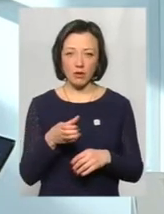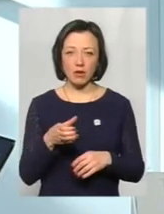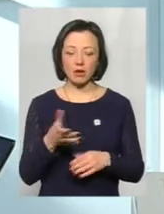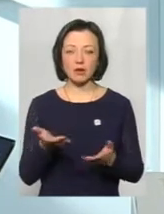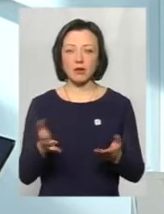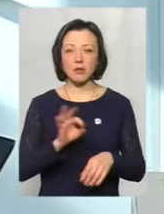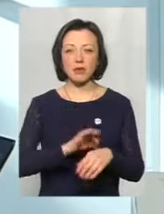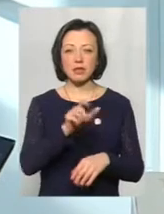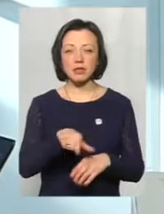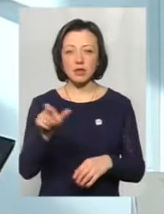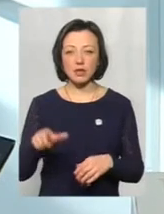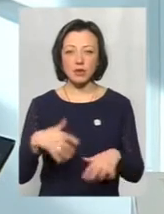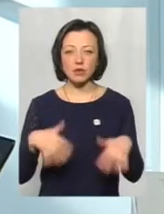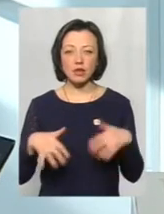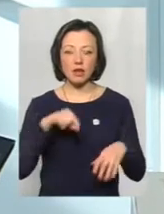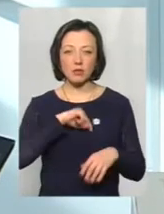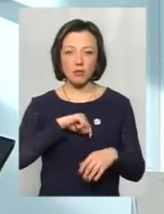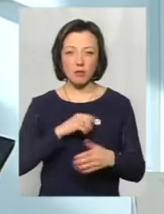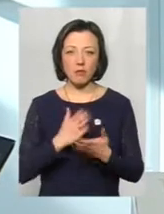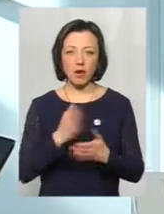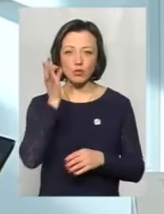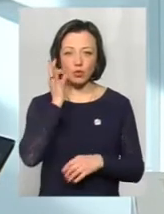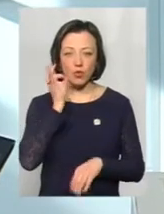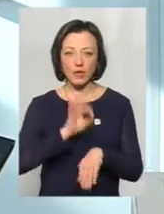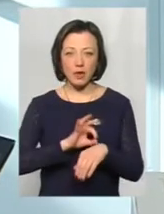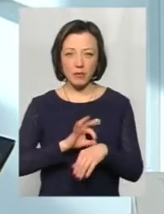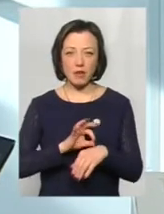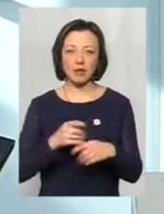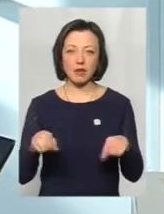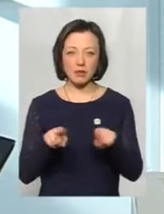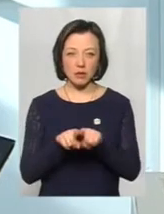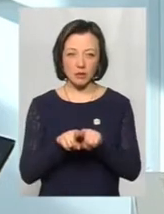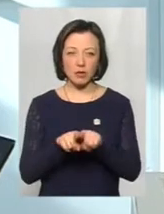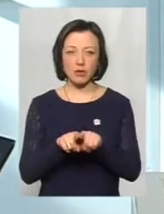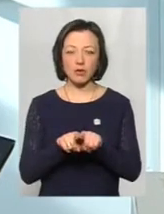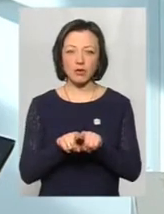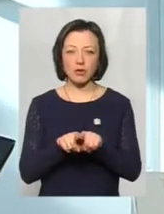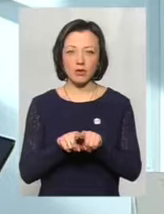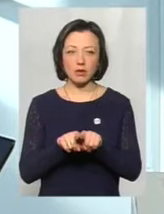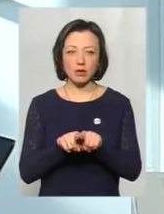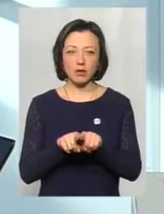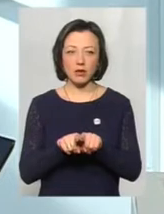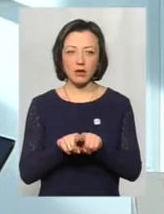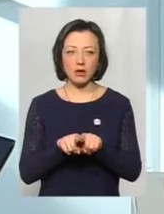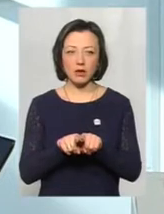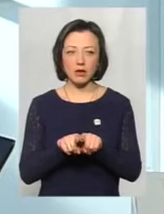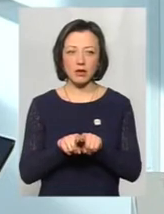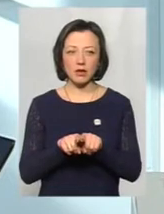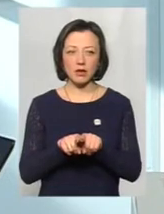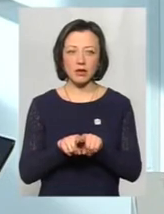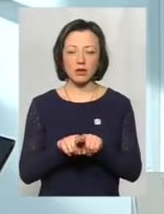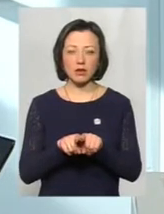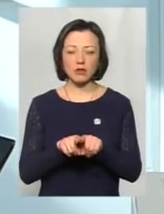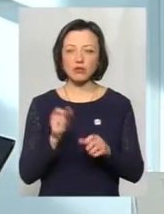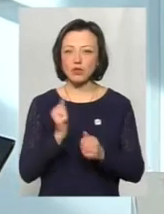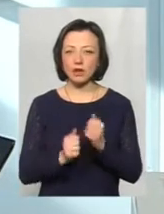Пацієнти, які ослаблені і мають цукровий діабет, і так само облітеріруючи атеросклероз, дуже часто таких буває. І теж